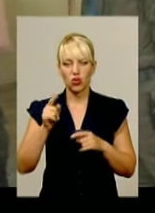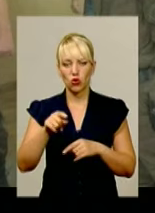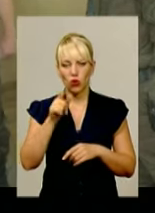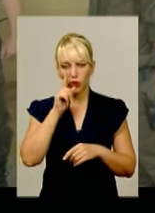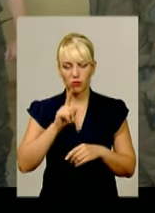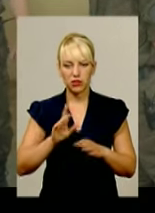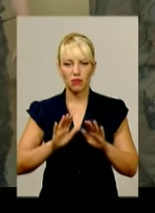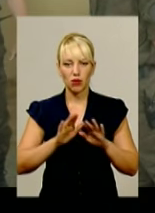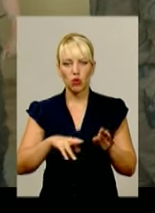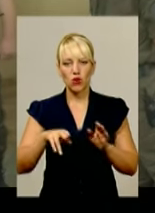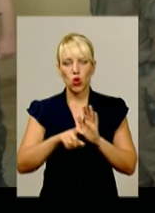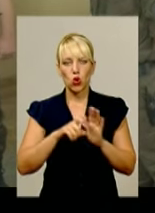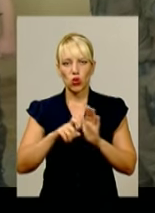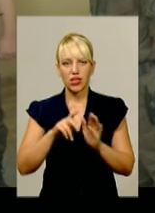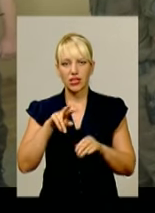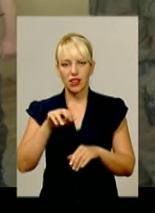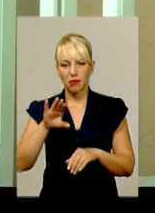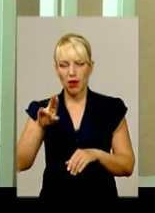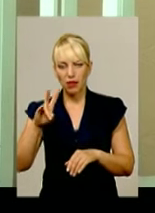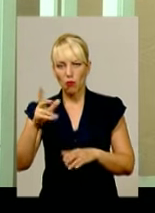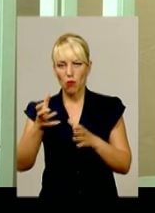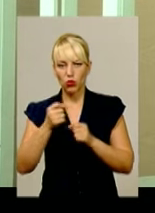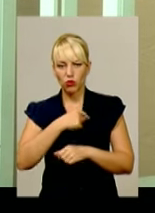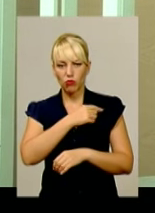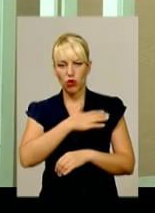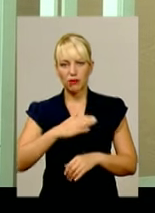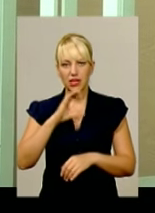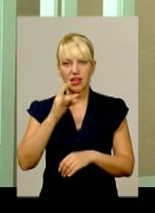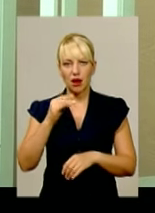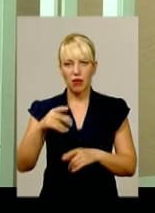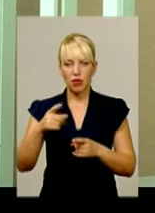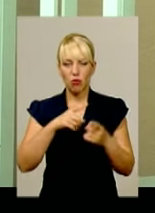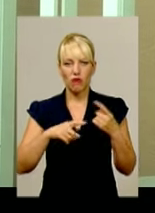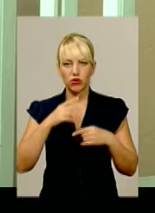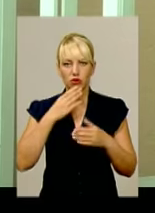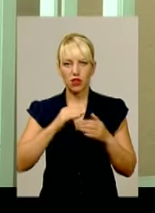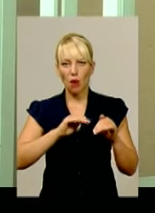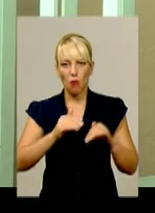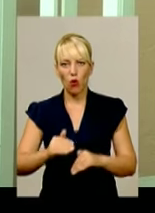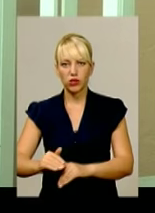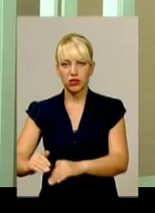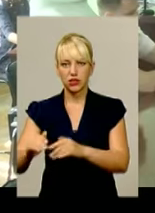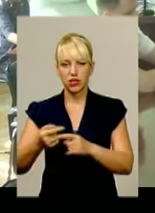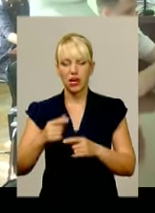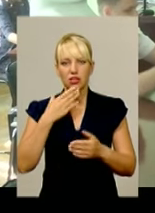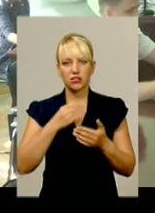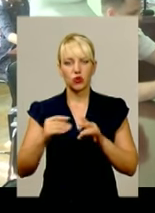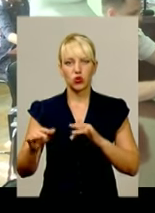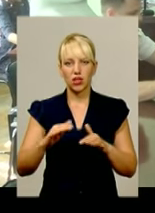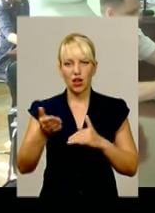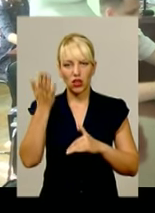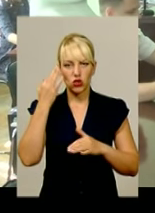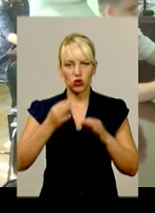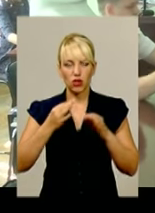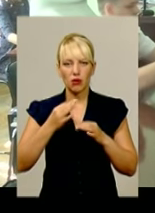Донецька. У липні отримав поранення під час бойових дій. У серпні повернувся назад на Поділля. Свою діяльність ДНР раніше судимий Дмитро Єфімов пояснює